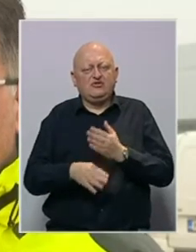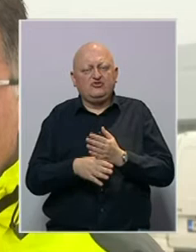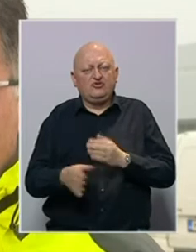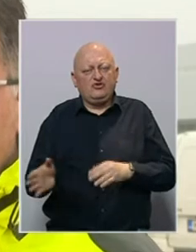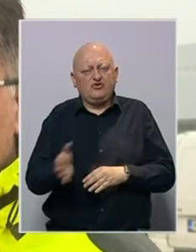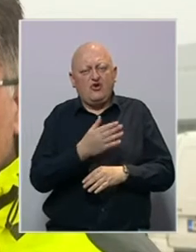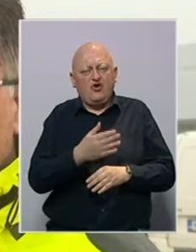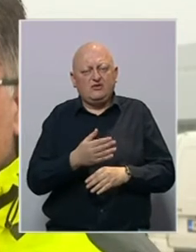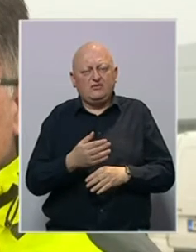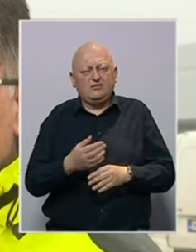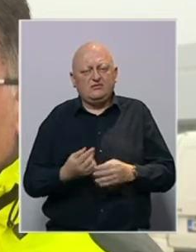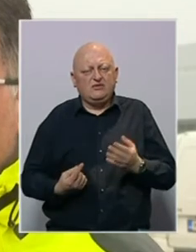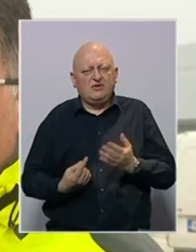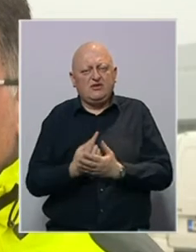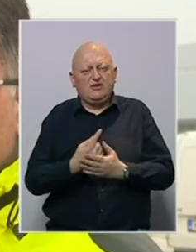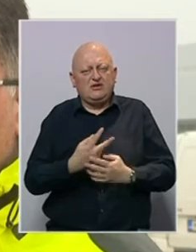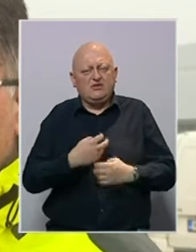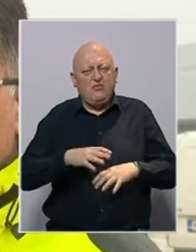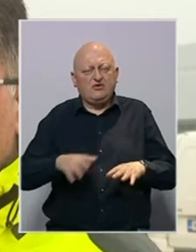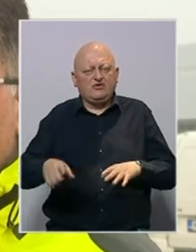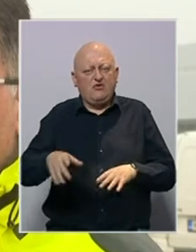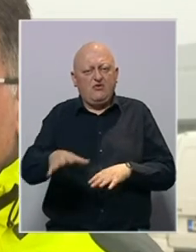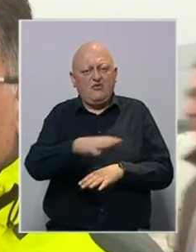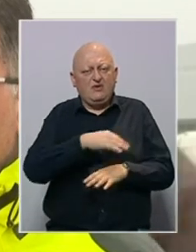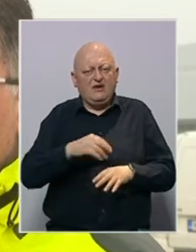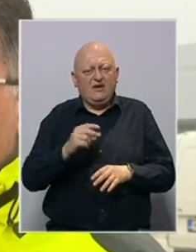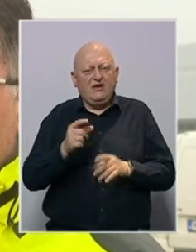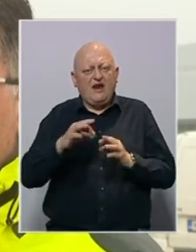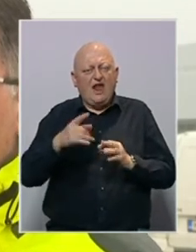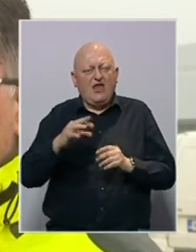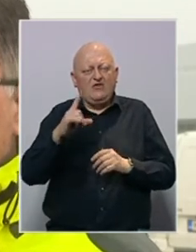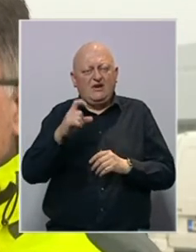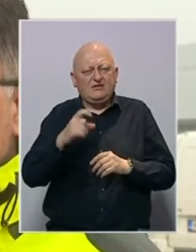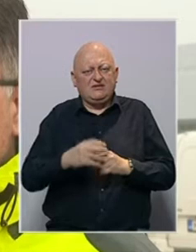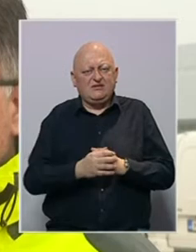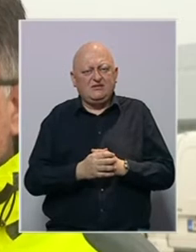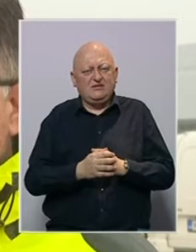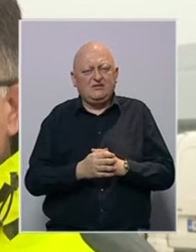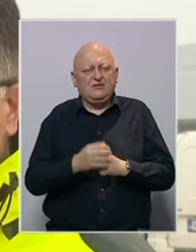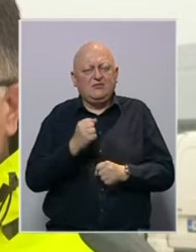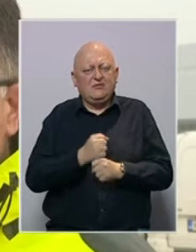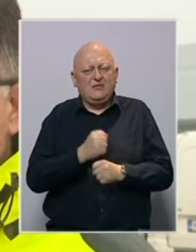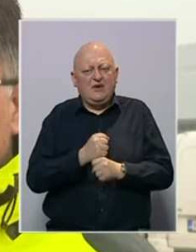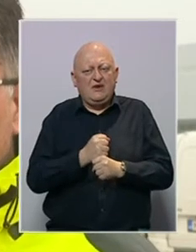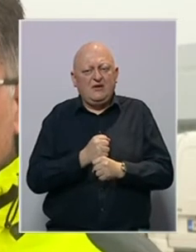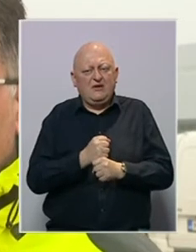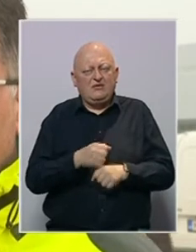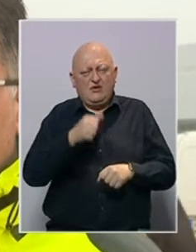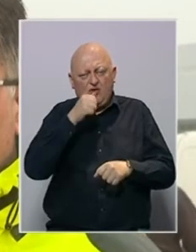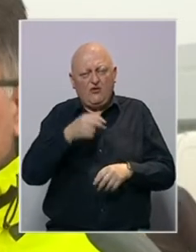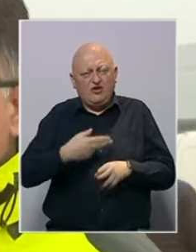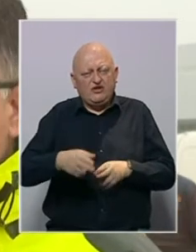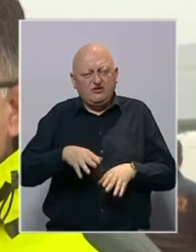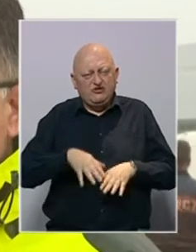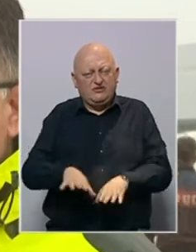otkladanju posljedica poplava koje smo imali na ovom području Rajlovca. Dakle, vrši se ispumpavanje